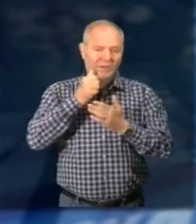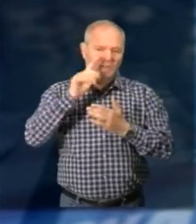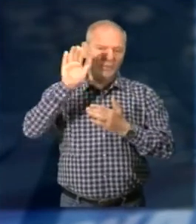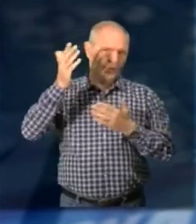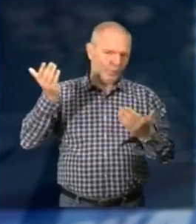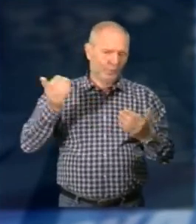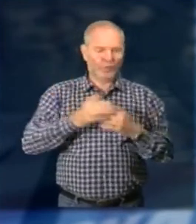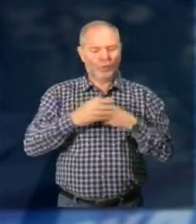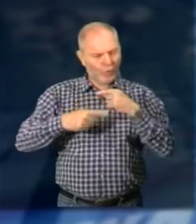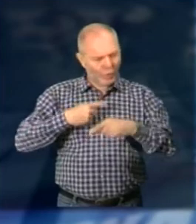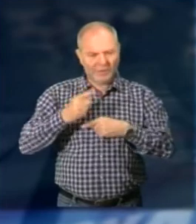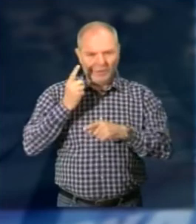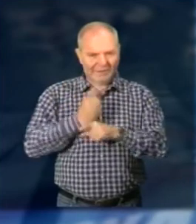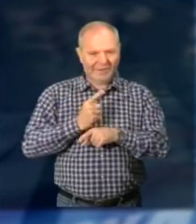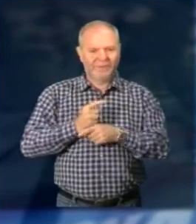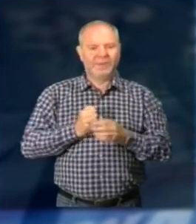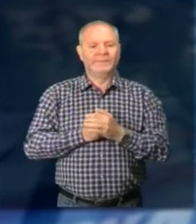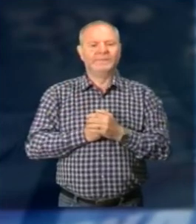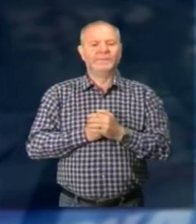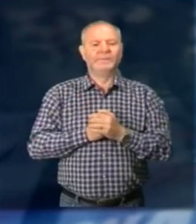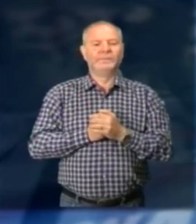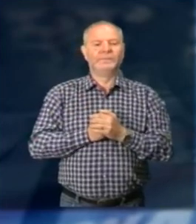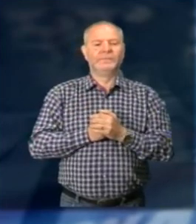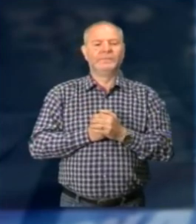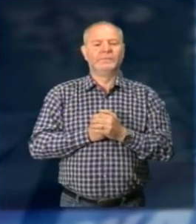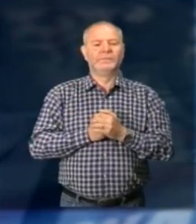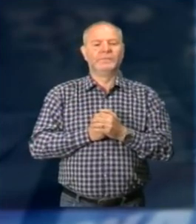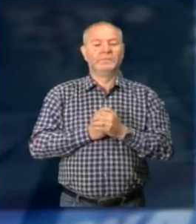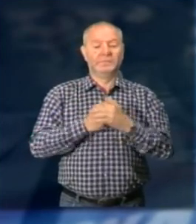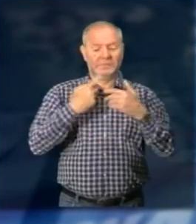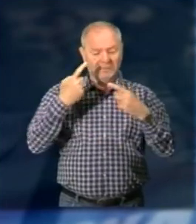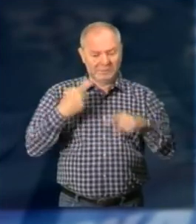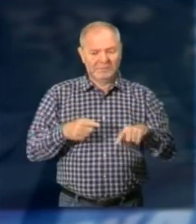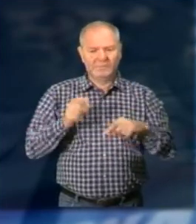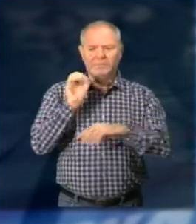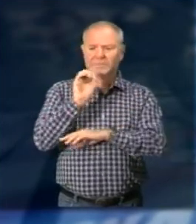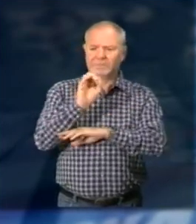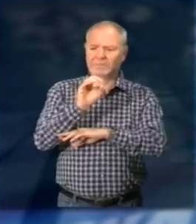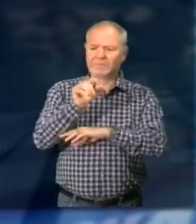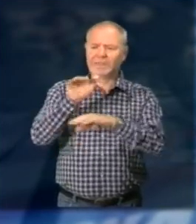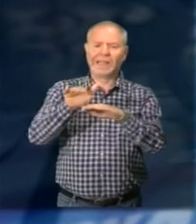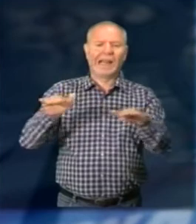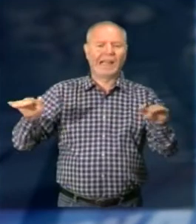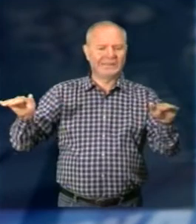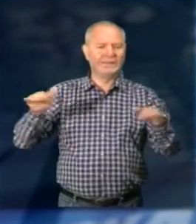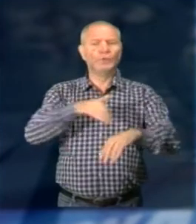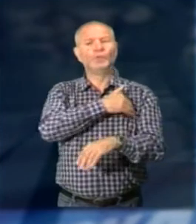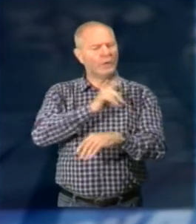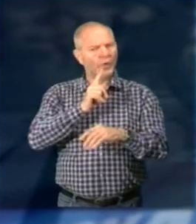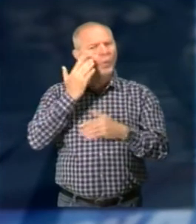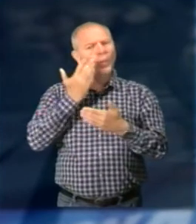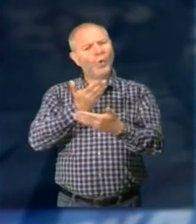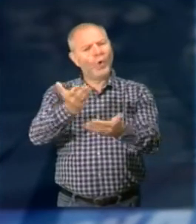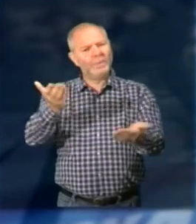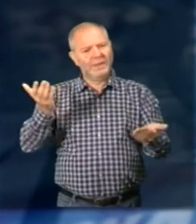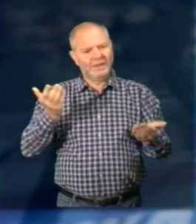continuare E' quell'iniziativa che si inserisce Possiamo dire nell'offerta formativa dei ragazzi come uomini E non solamente come studenti Quella